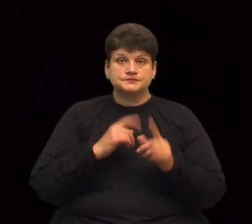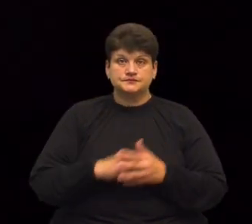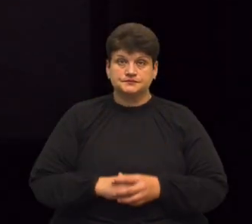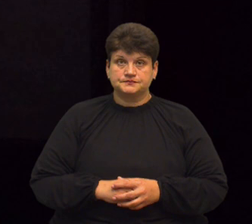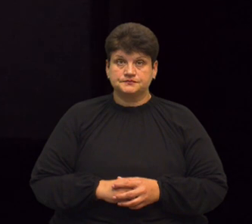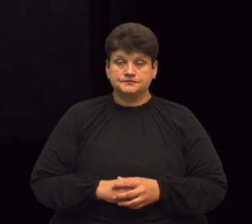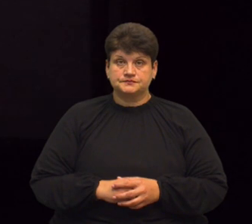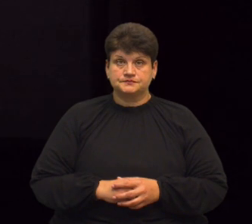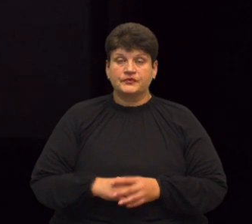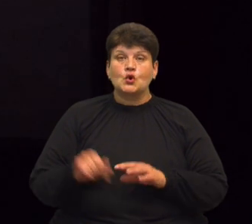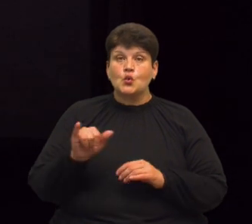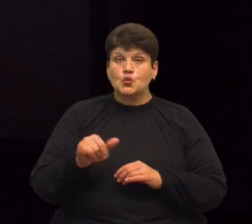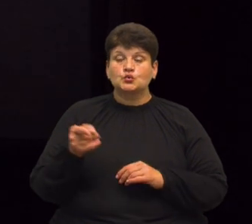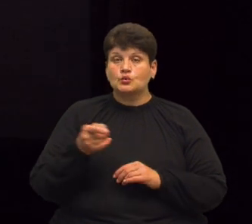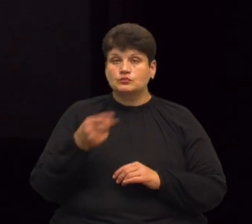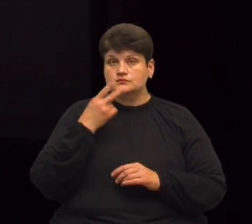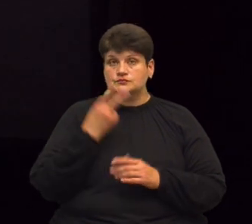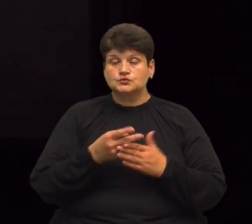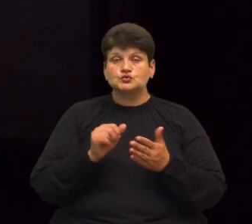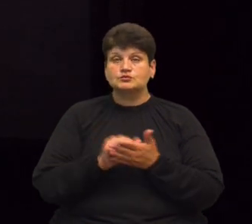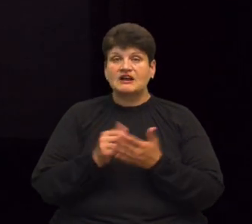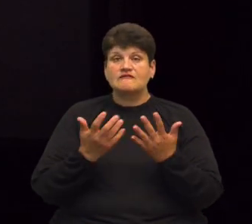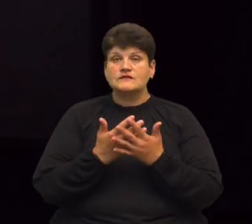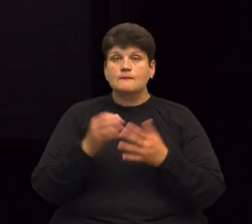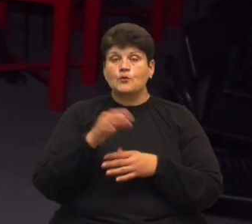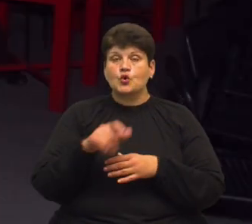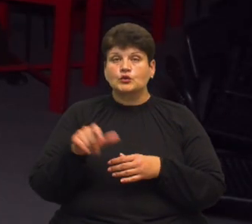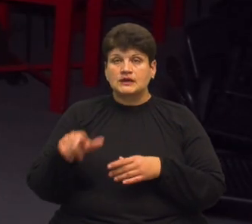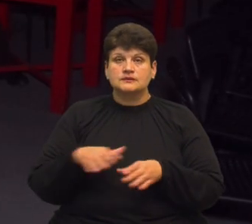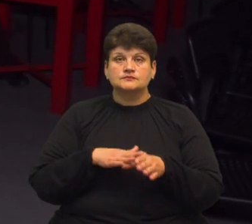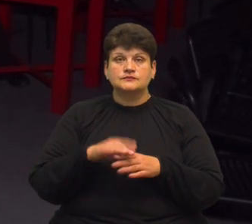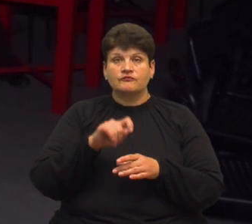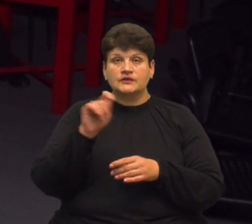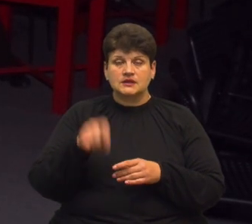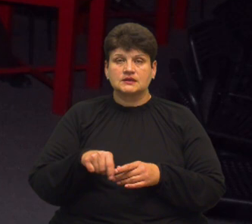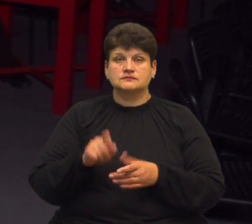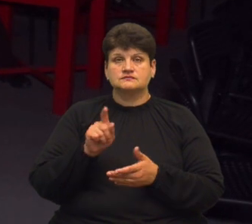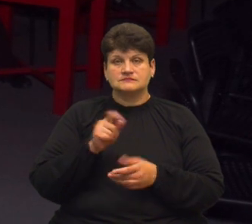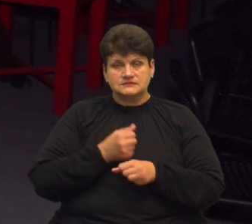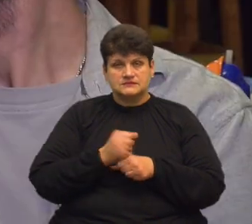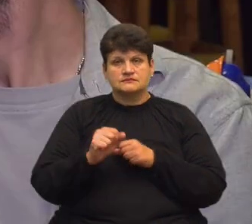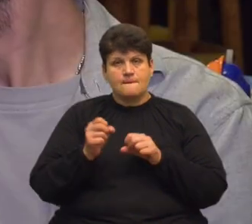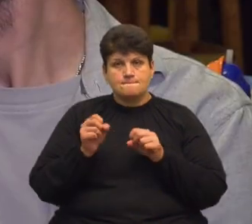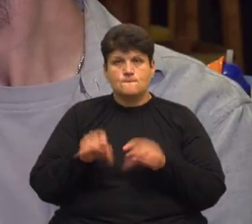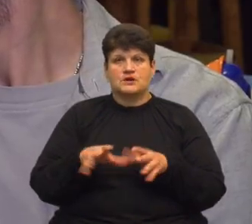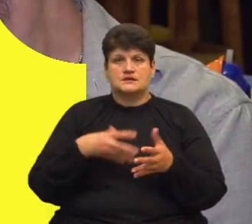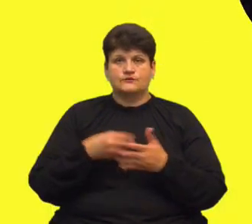У Тернополі презентували документальний фільм про людей, яких повномасштабна війна змусила покинути свої домівки.